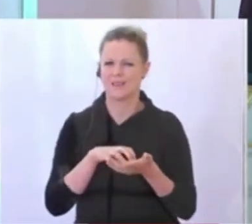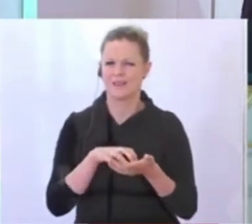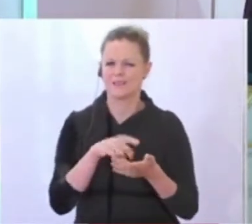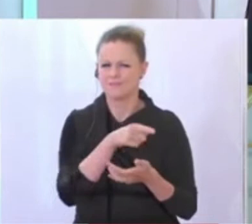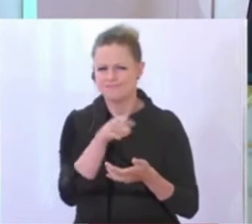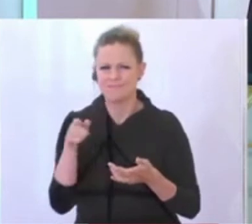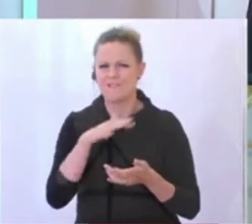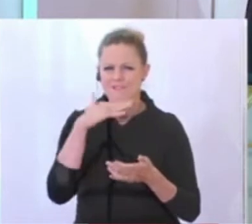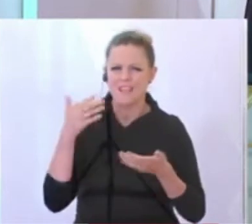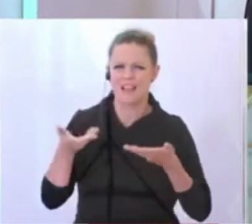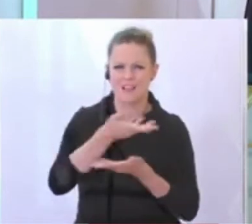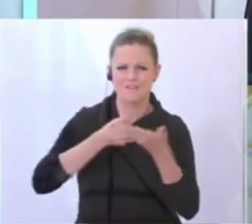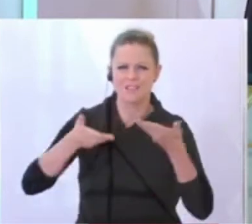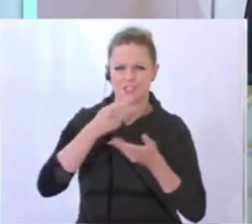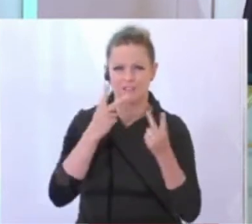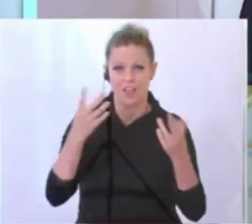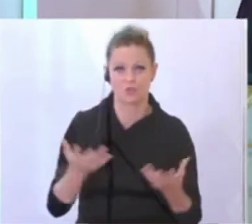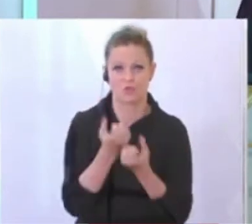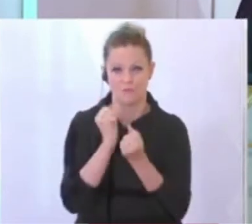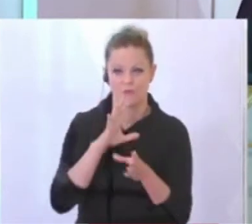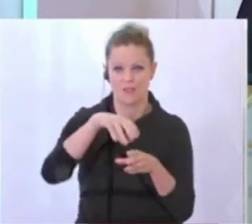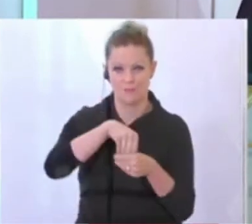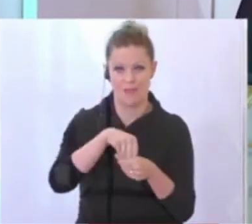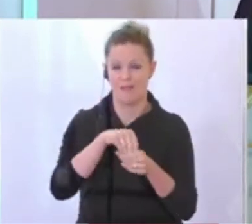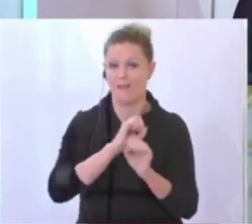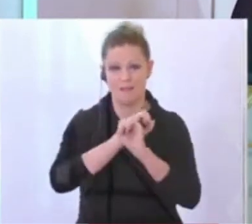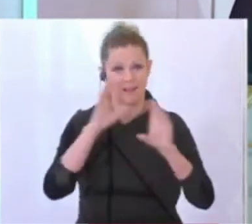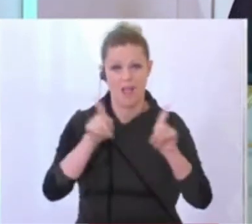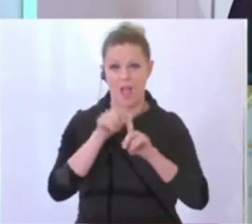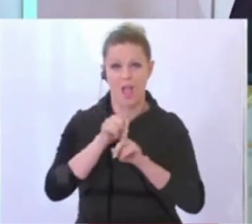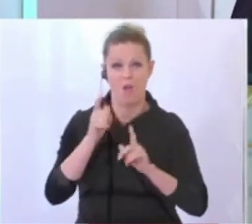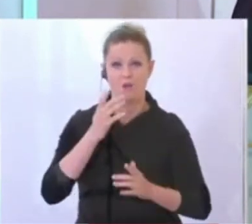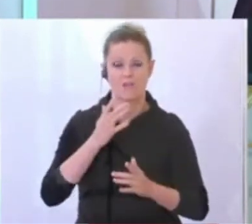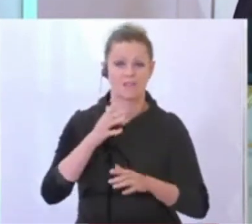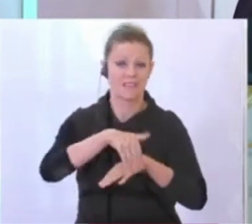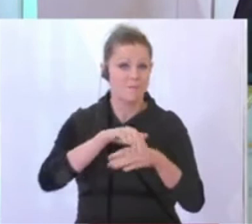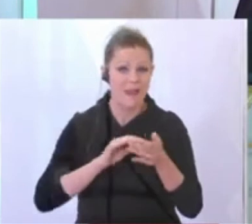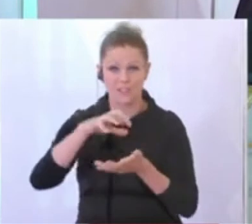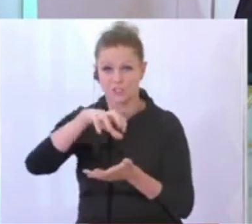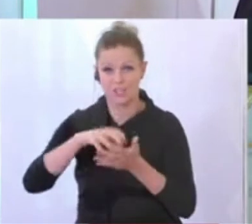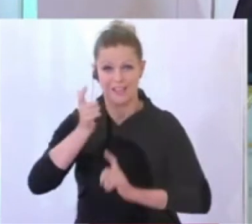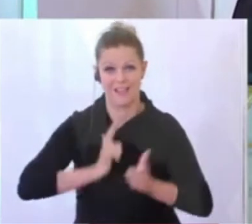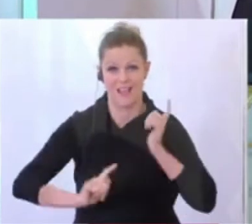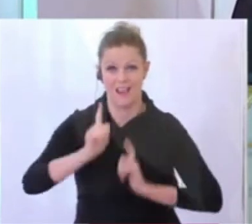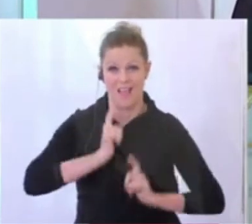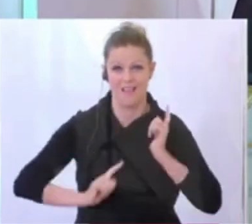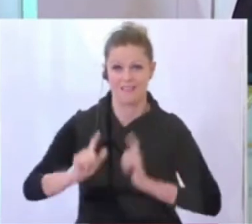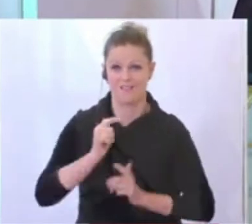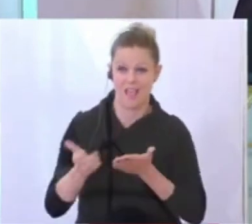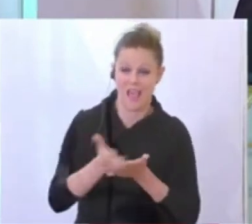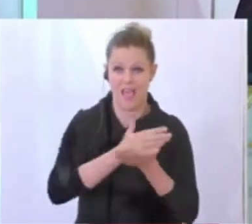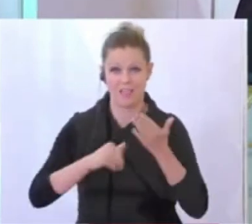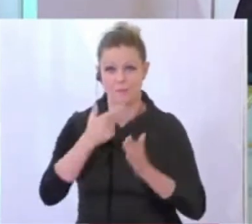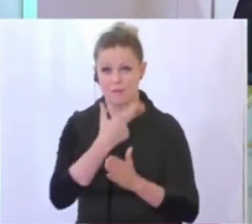wirtschaftlicher Wertschöpfung. Und natürlich leiden auch die Gemeinden und Städte unter den Einnahmenverlusten durch die